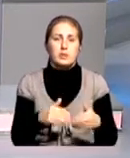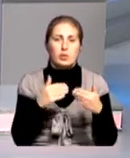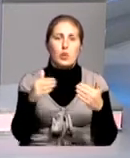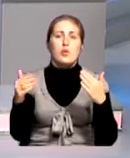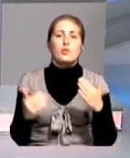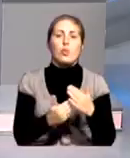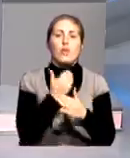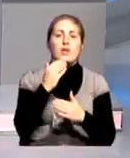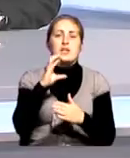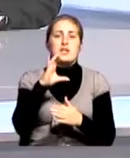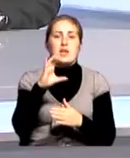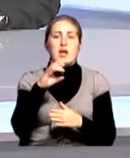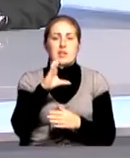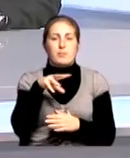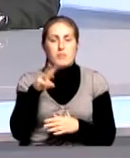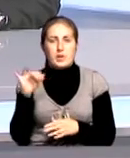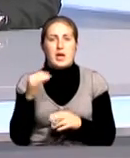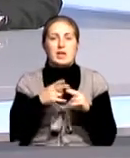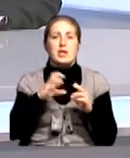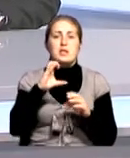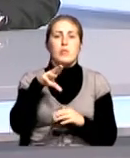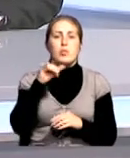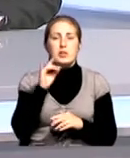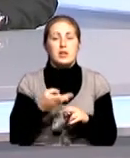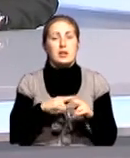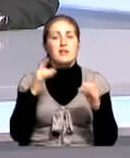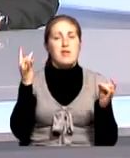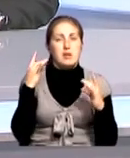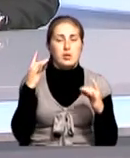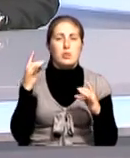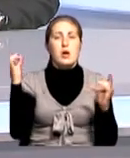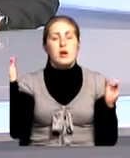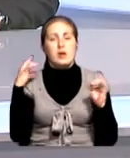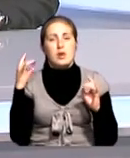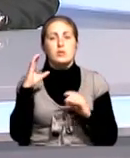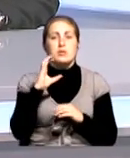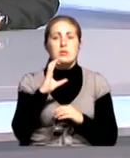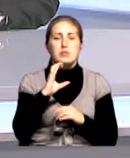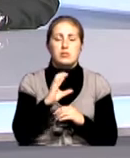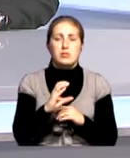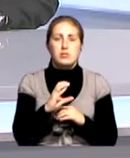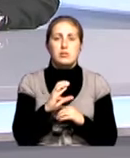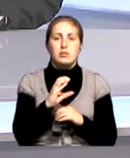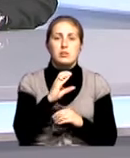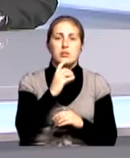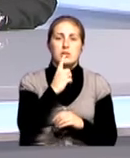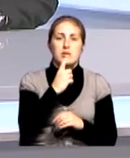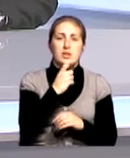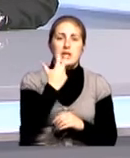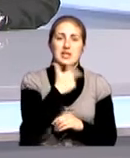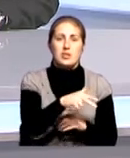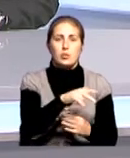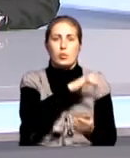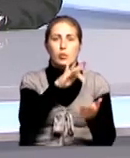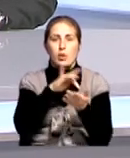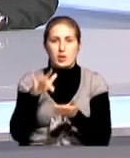массовой информации «Спутник». Повторюсь, что это радио, причем радио с 130 городами